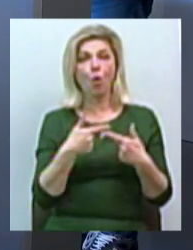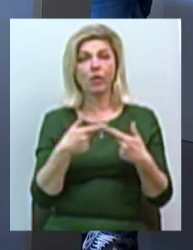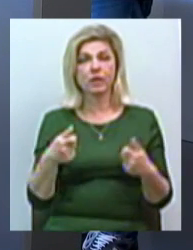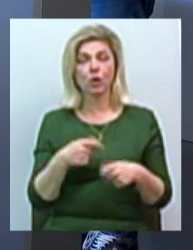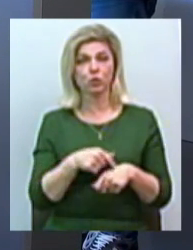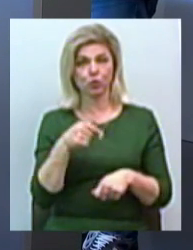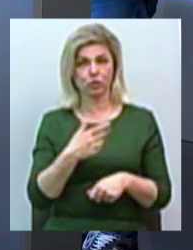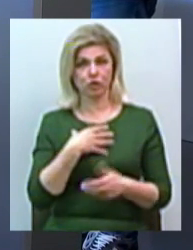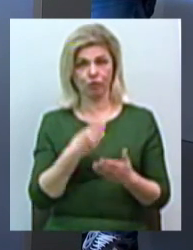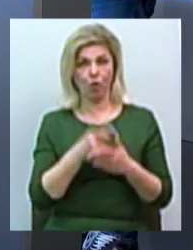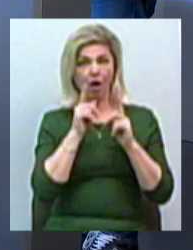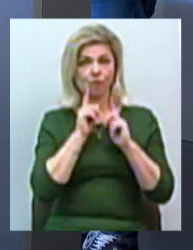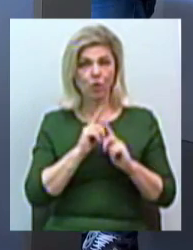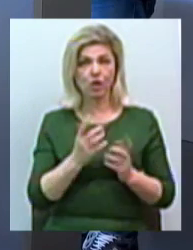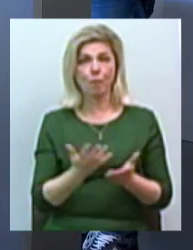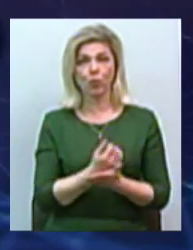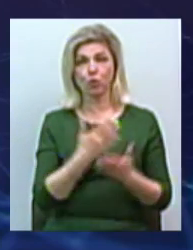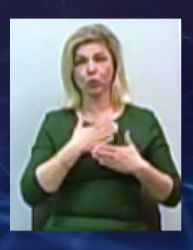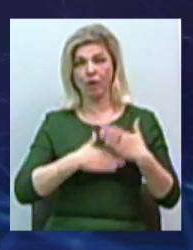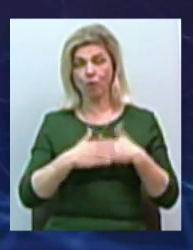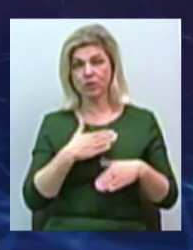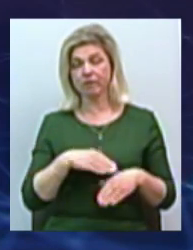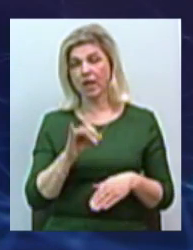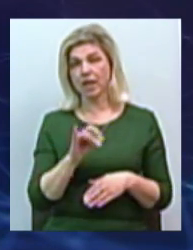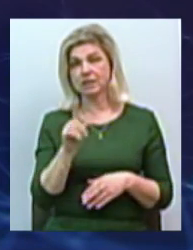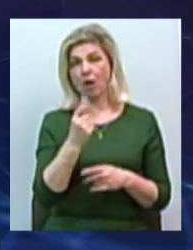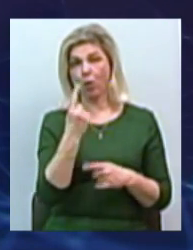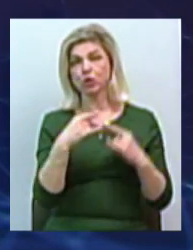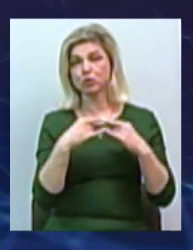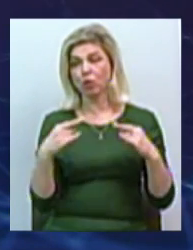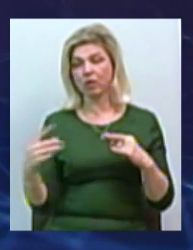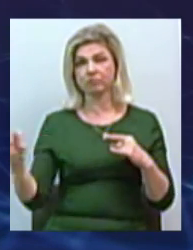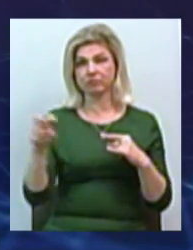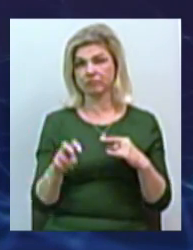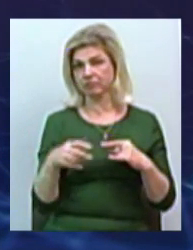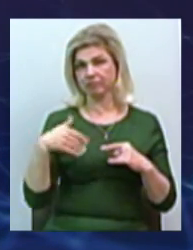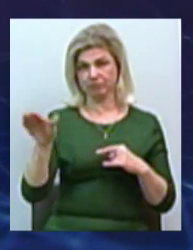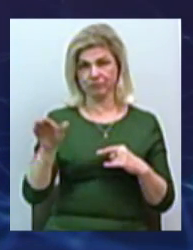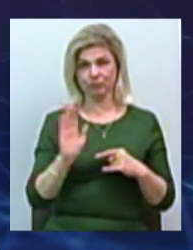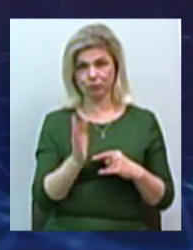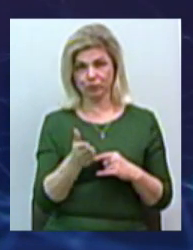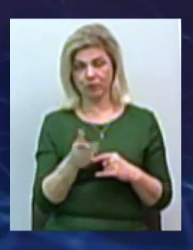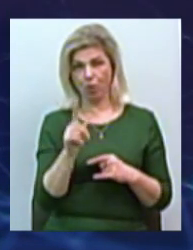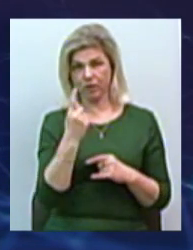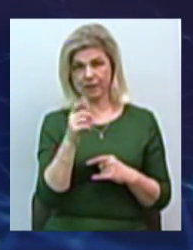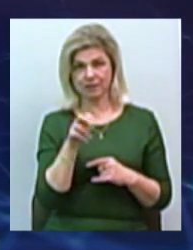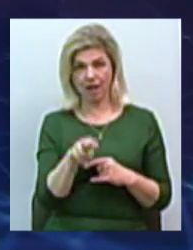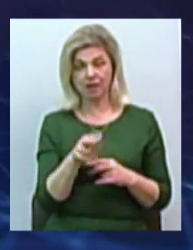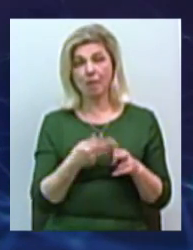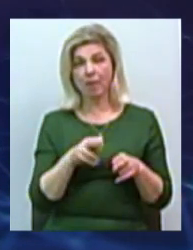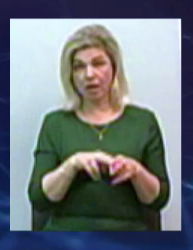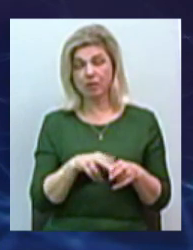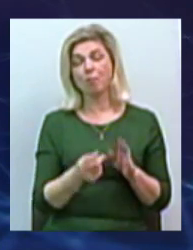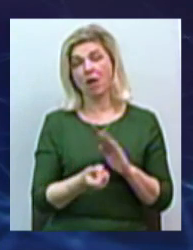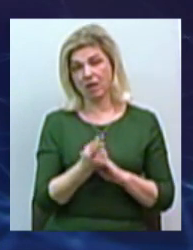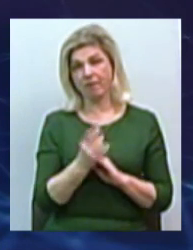почувствувати свій комфорт, почати удовольствие. І вони за одним столом с ним не захотят знаходиться, і в одному зале. Тому, звісно, з